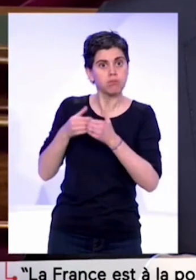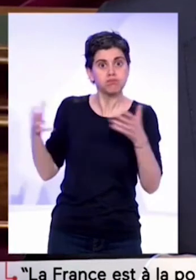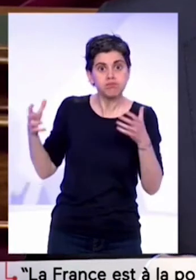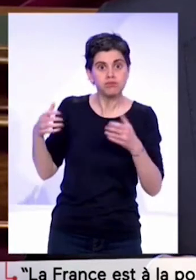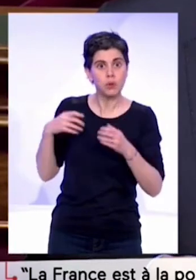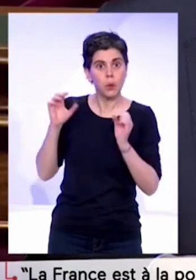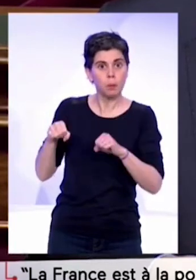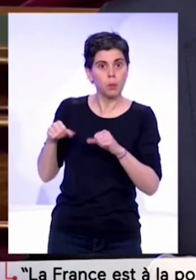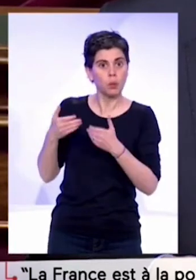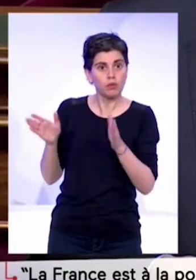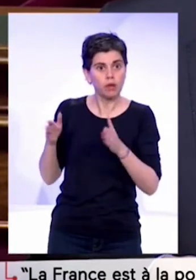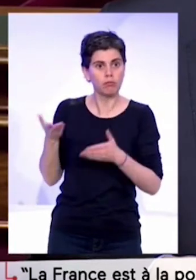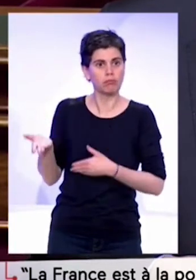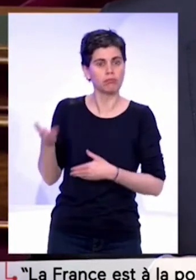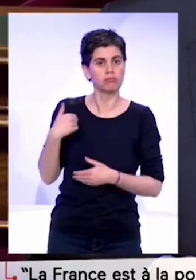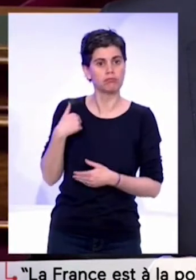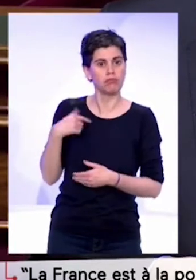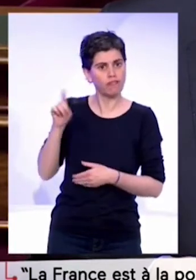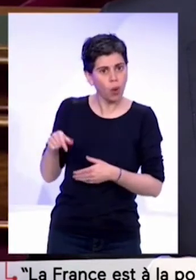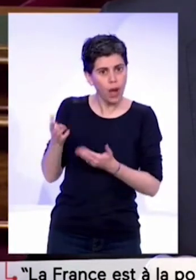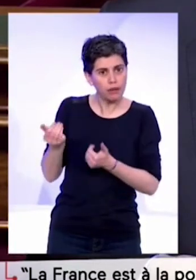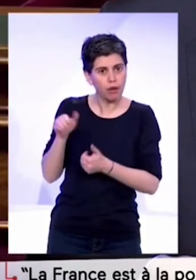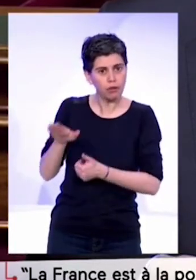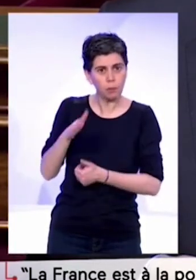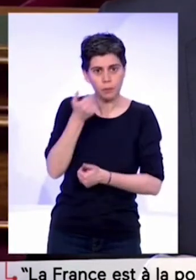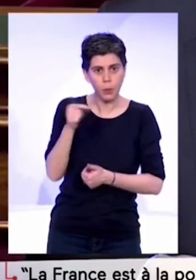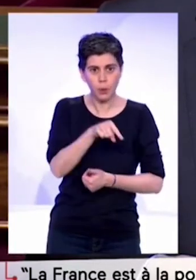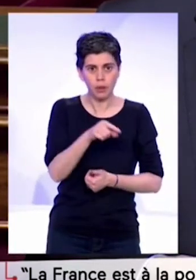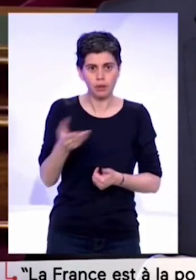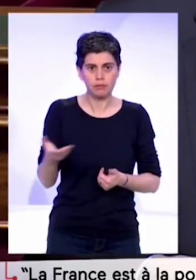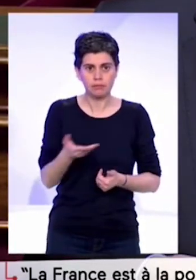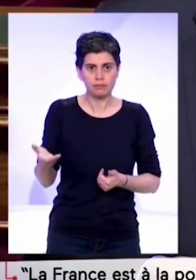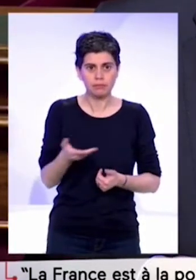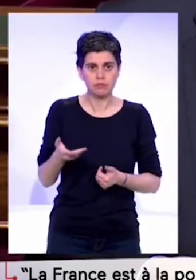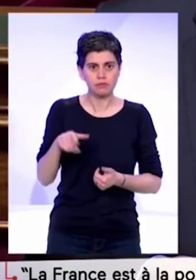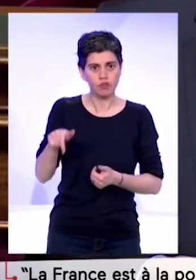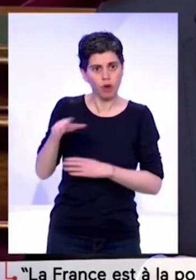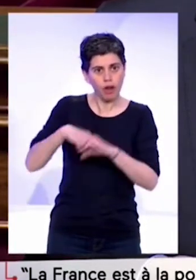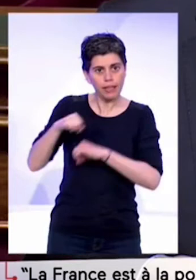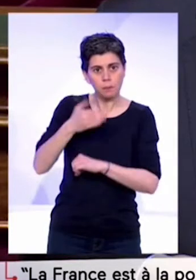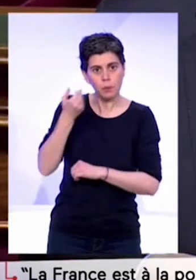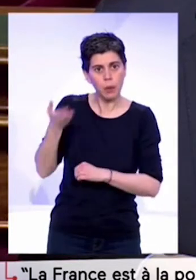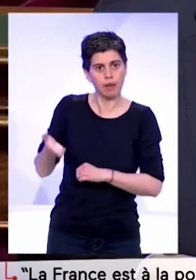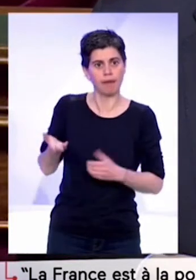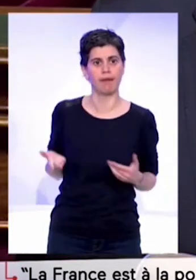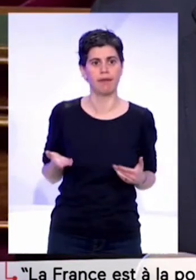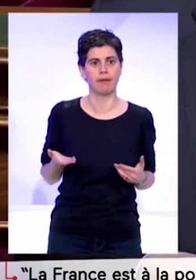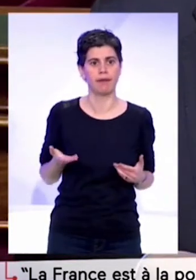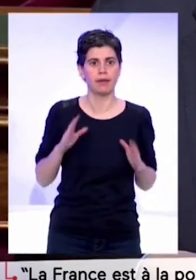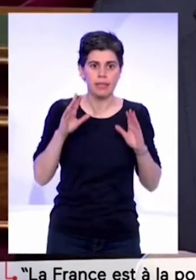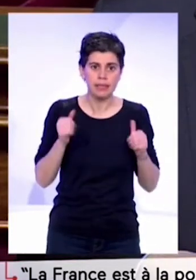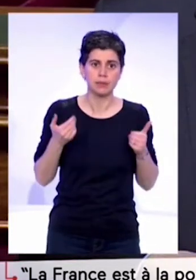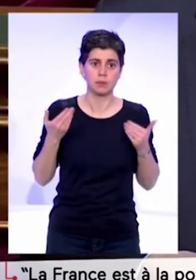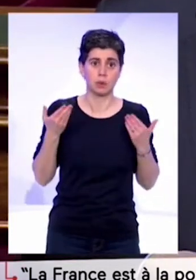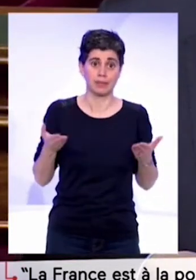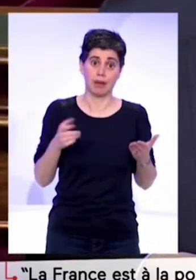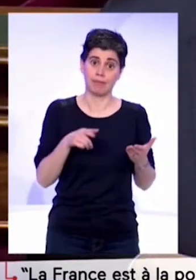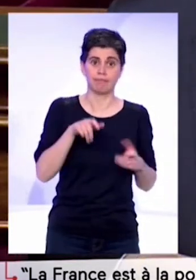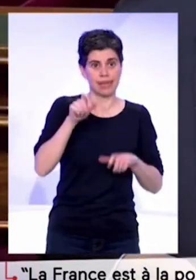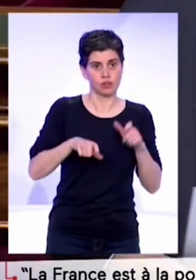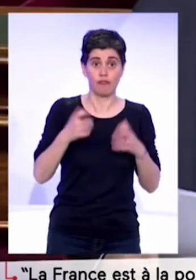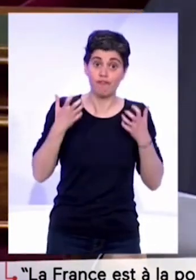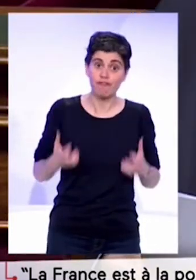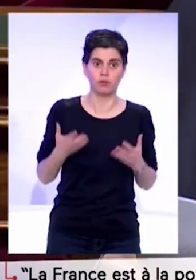eux, mériteraient évidemment d'attendre et d'être mieux organisés. C'est la raison pour laquelle cette demande est très forte et nous avons